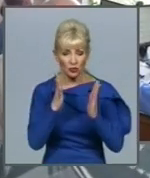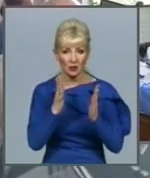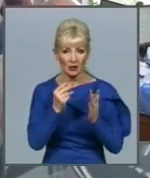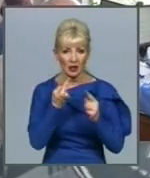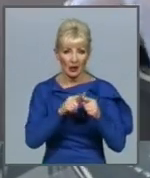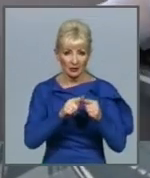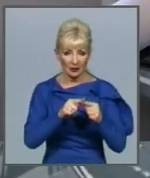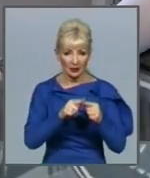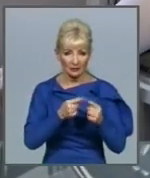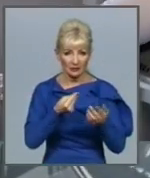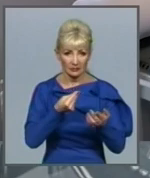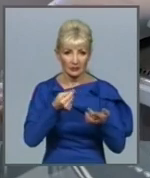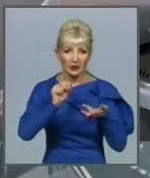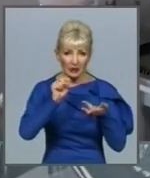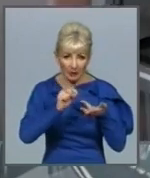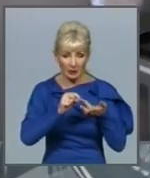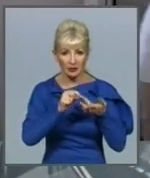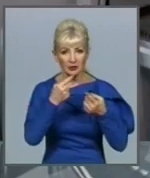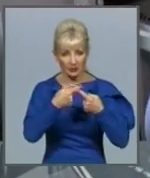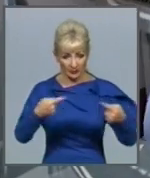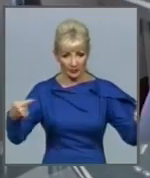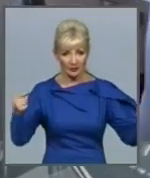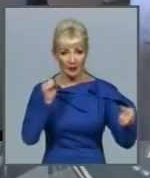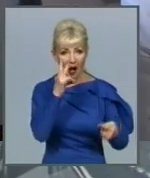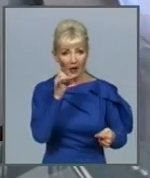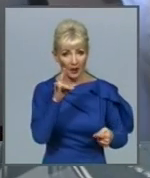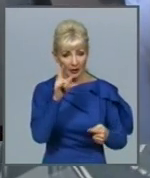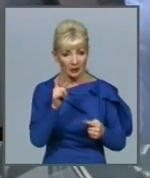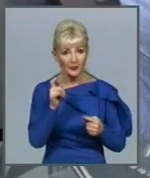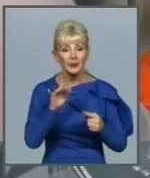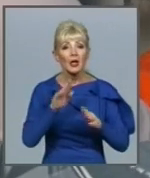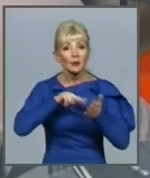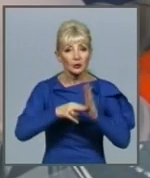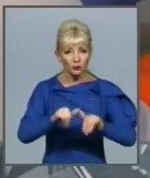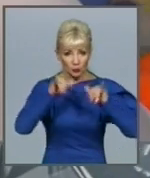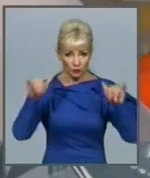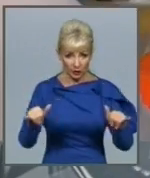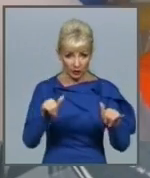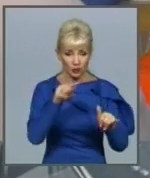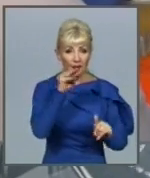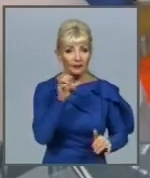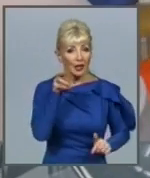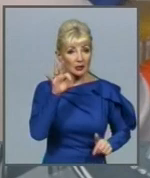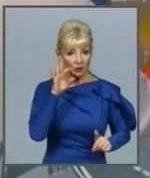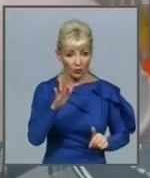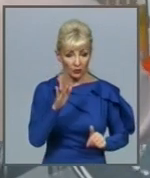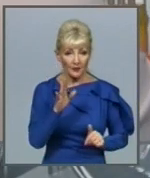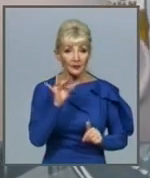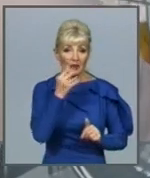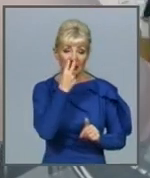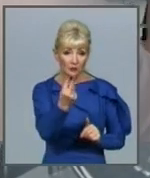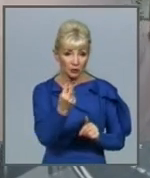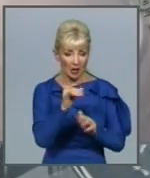клінічні симптоми. Тим не менше в Україні планують збільшити кількість саме тестувань, бо виходячи з динаміки захворювання,